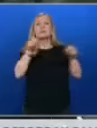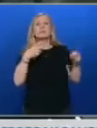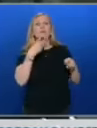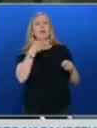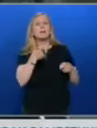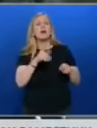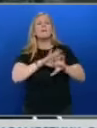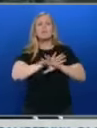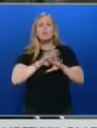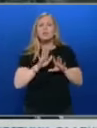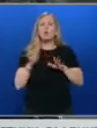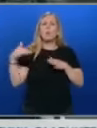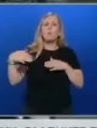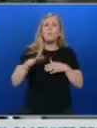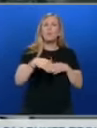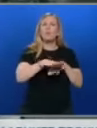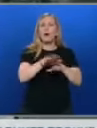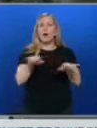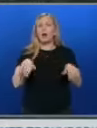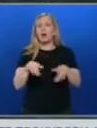всичко плува, като във Венеция.